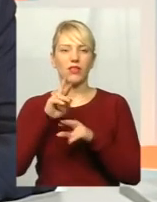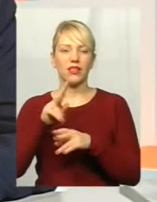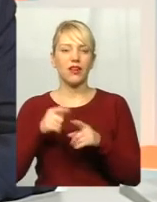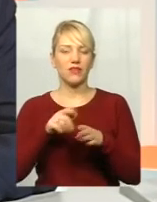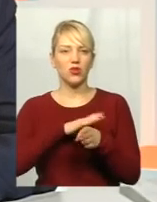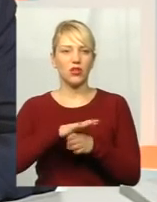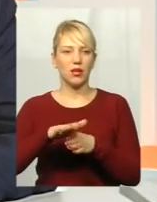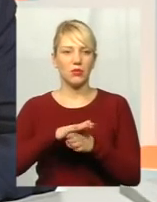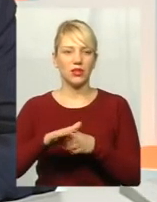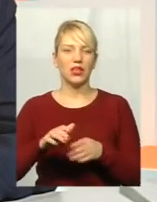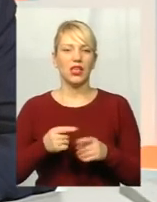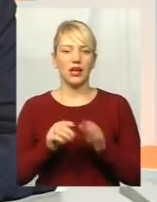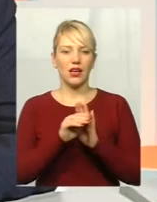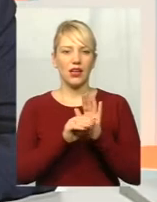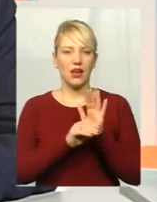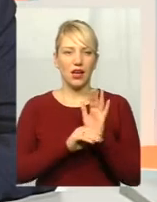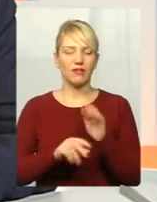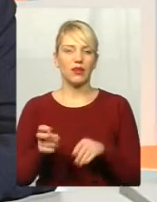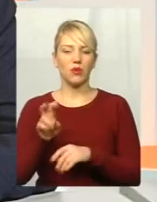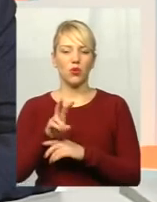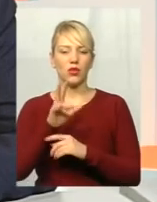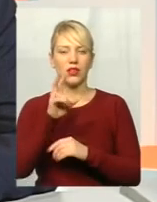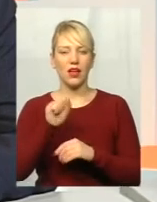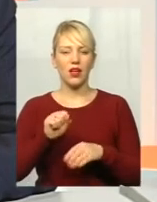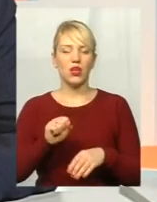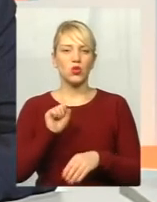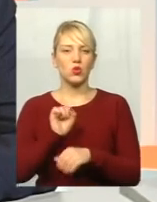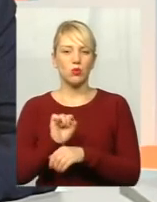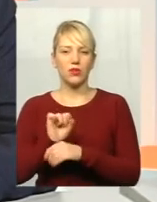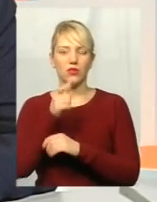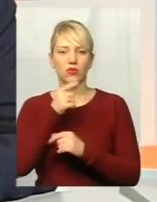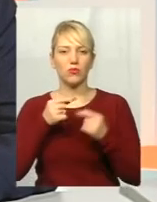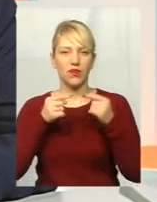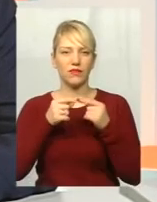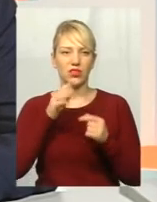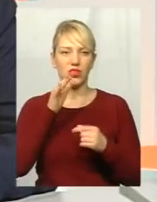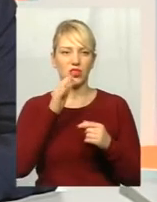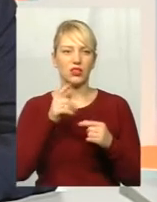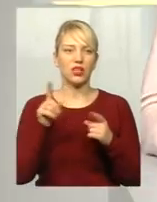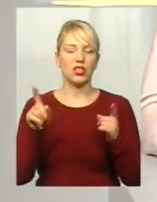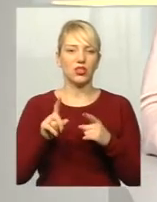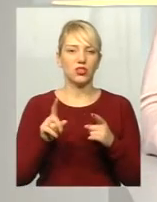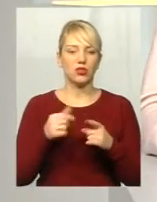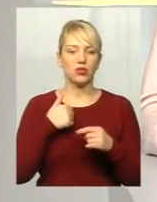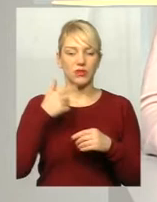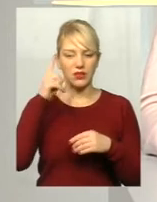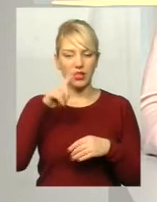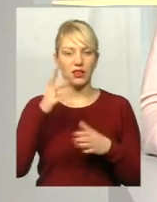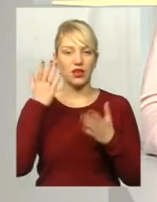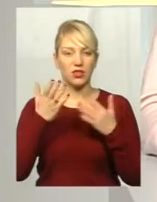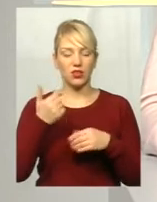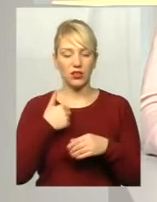графіки, приходити на зупинку в певний час, щоб знати, що я в цю хвилину прийду на зупинку, я уїду таким-то